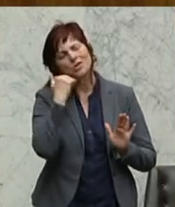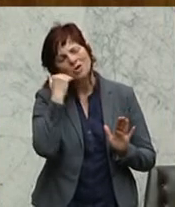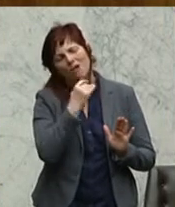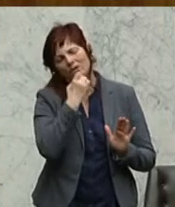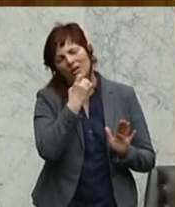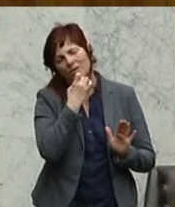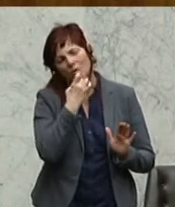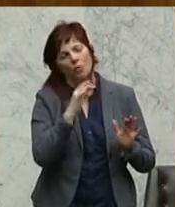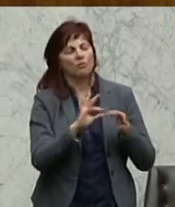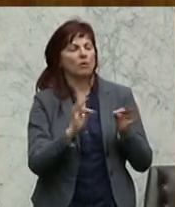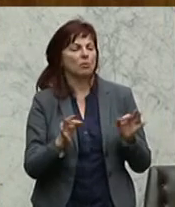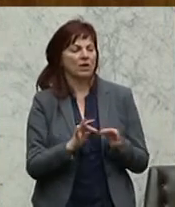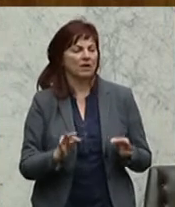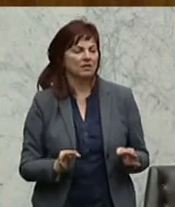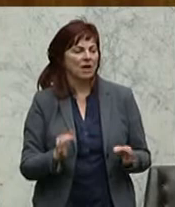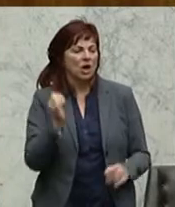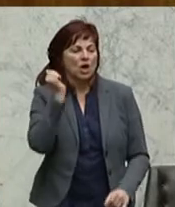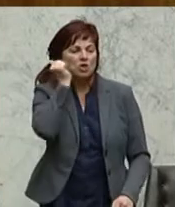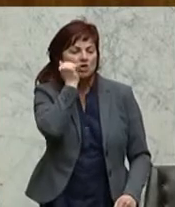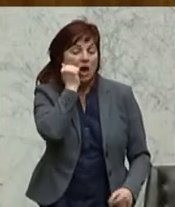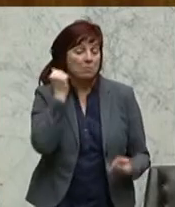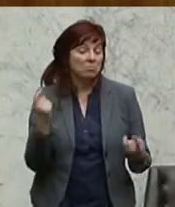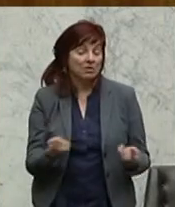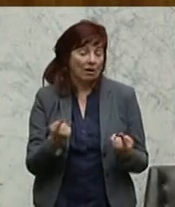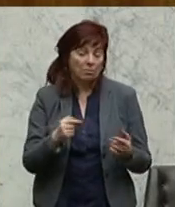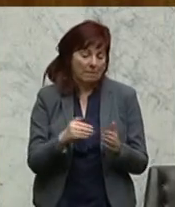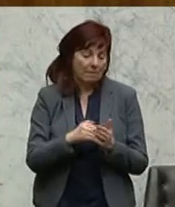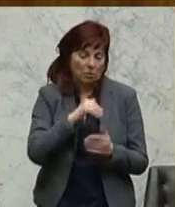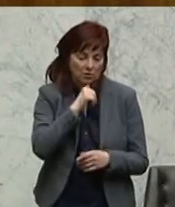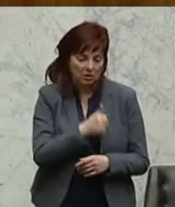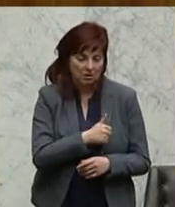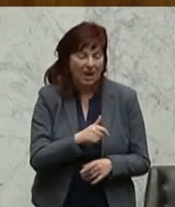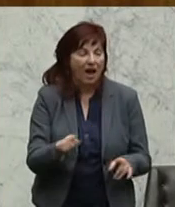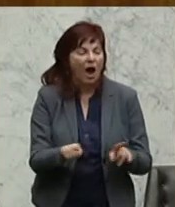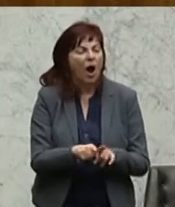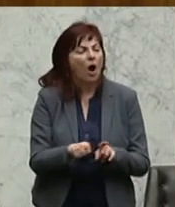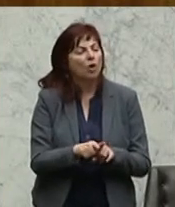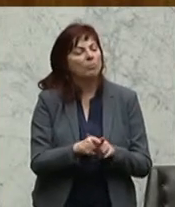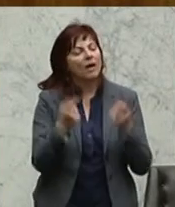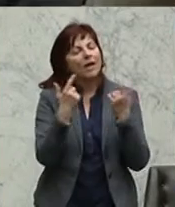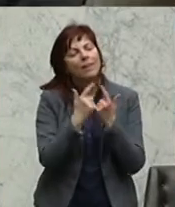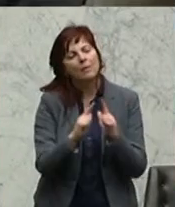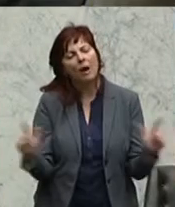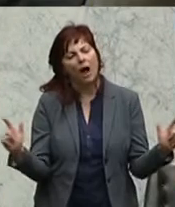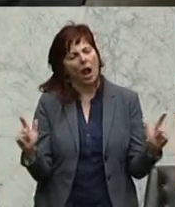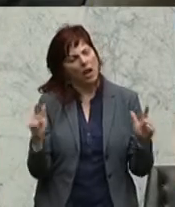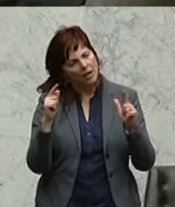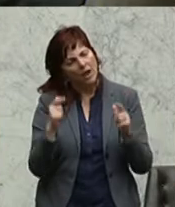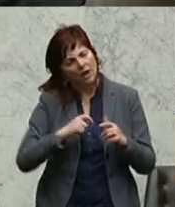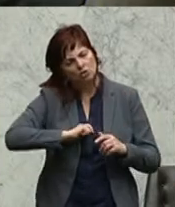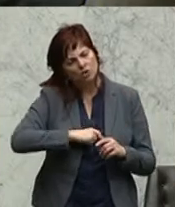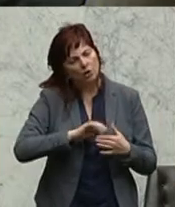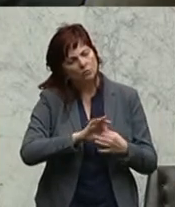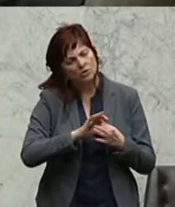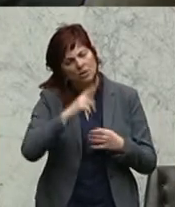Scheinbetriebe, die brauchen wir also sicherlich nicht. Selbst bei einem sehr liberalen Zugang, was die Sonntagsöffnung betrifft, so kann das bitte